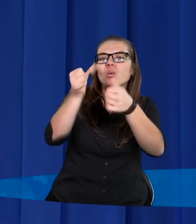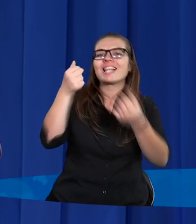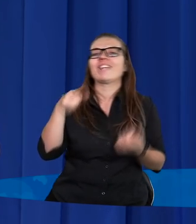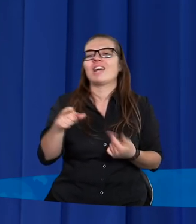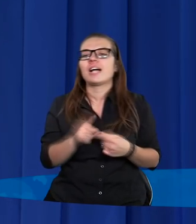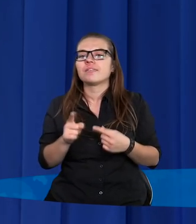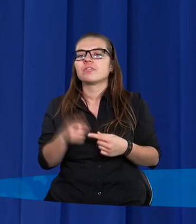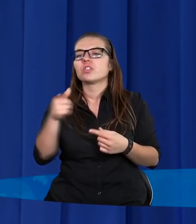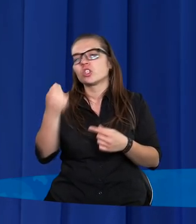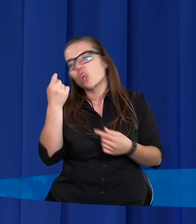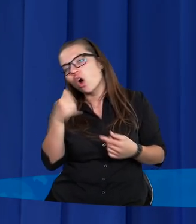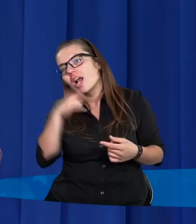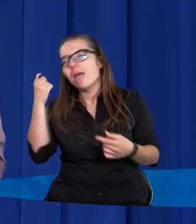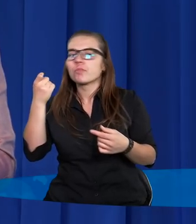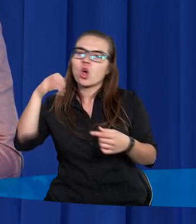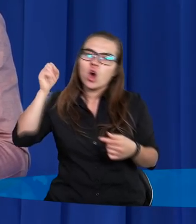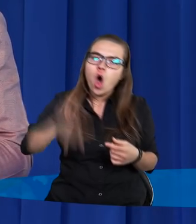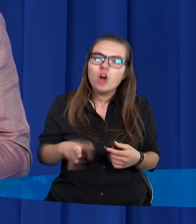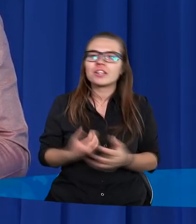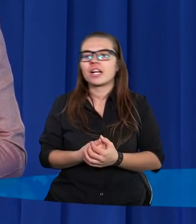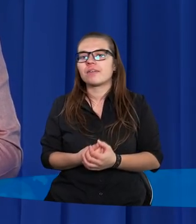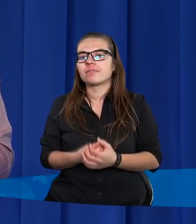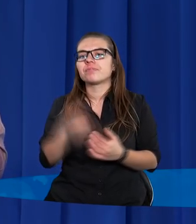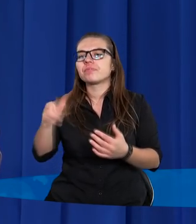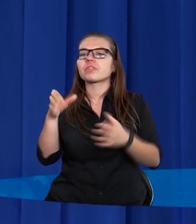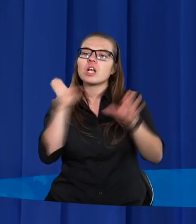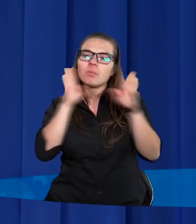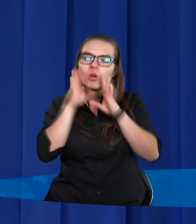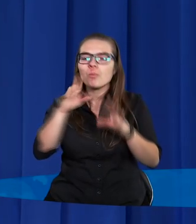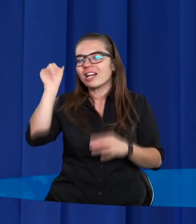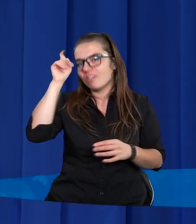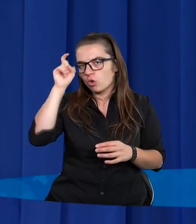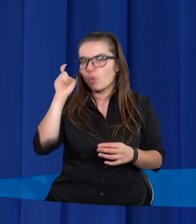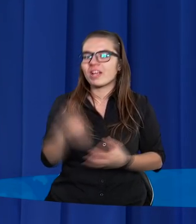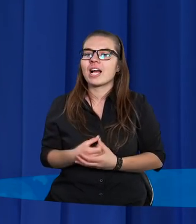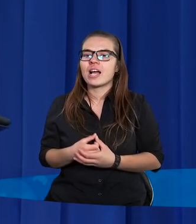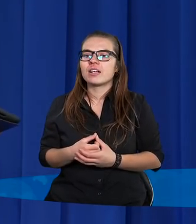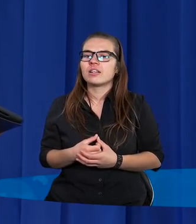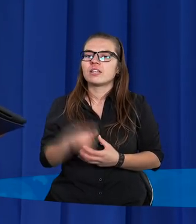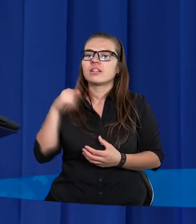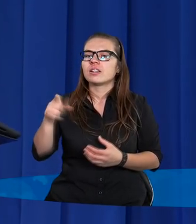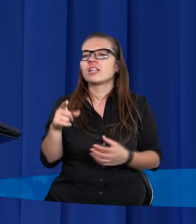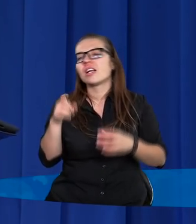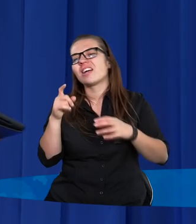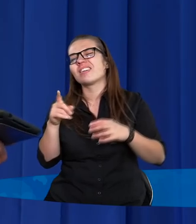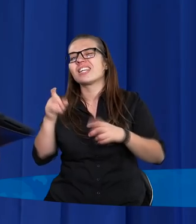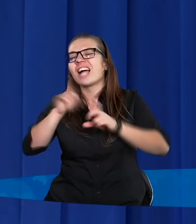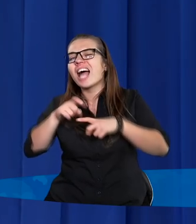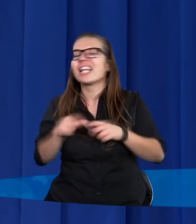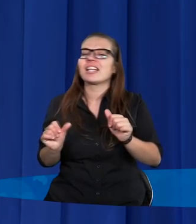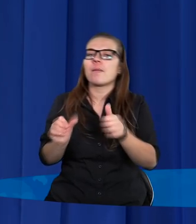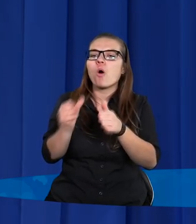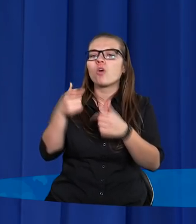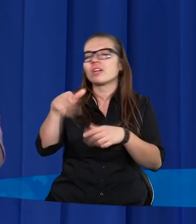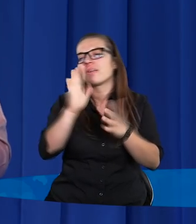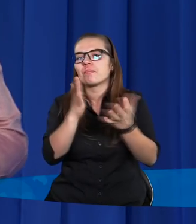ofiar. Jedne trochę lepsze, drugie trochę gorsze. Na podobieństwo człowieka. Rzymscy, greccy, bogowie tak samo,